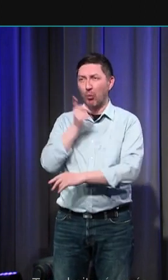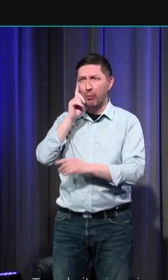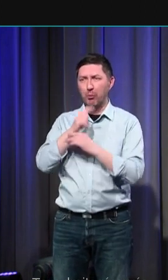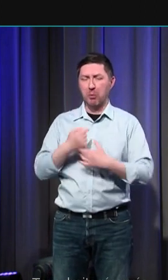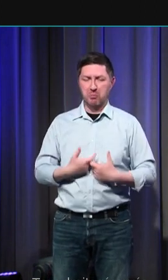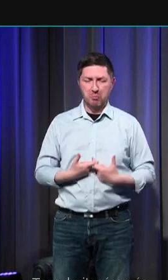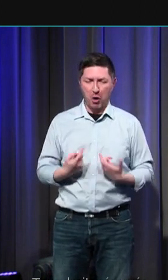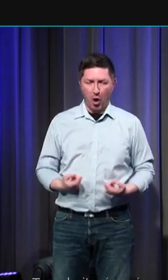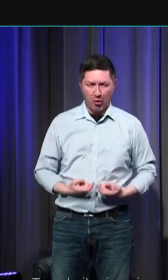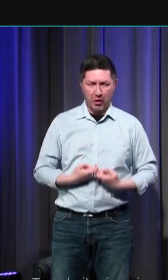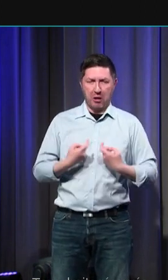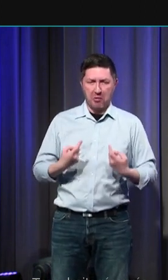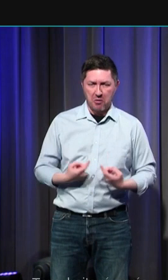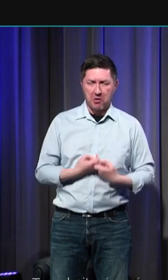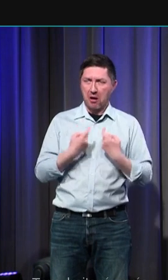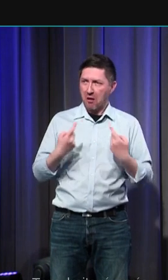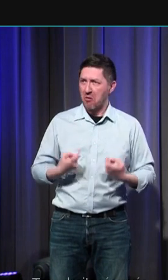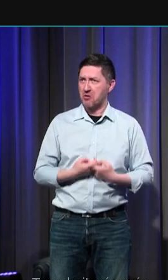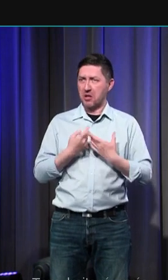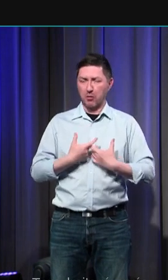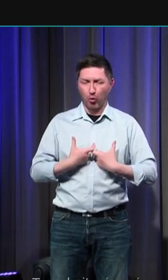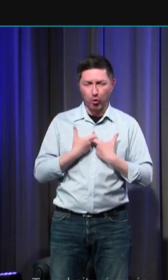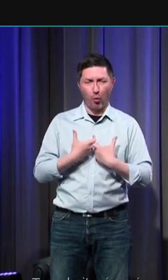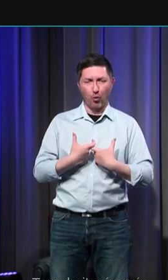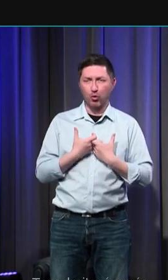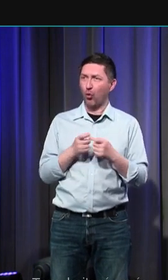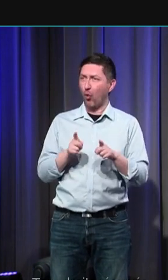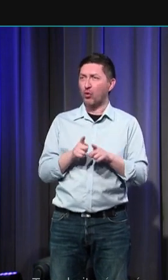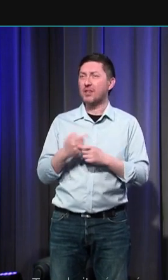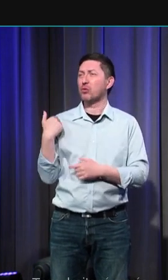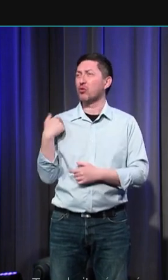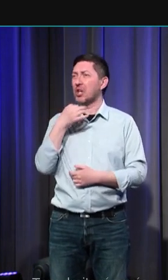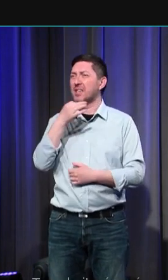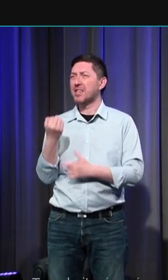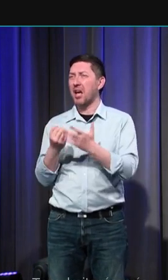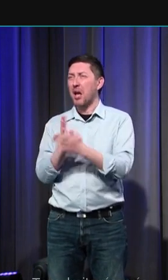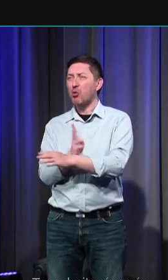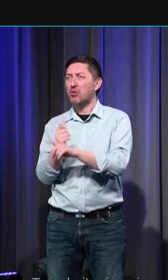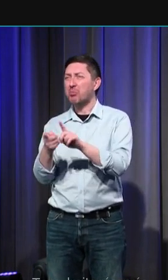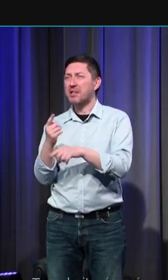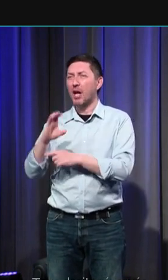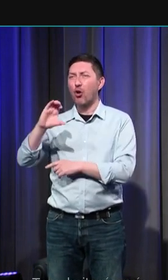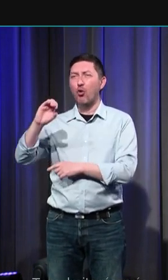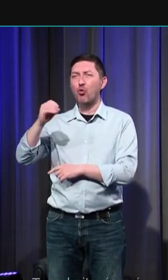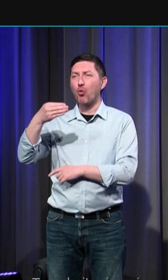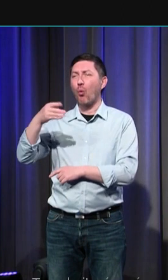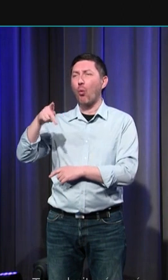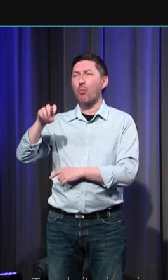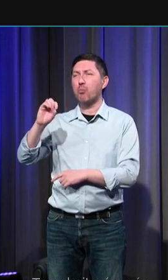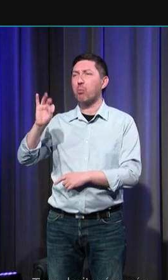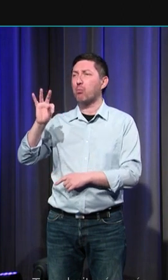pratiquent certaines avec assiduité. Je parlais en ouverture de la componction, cette forme de repentir qui mêle